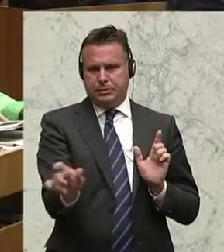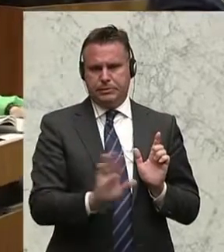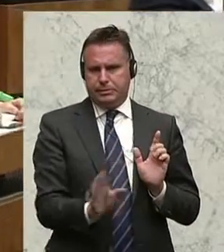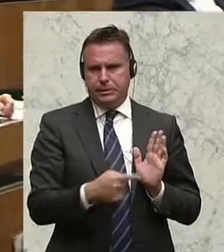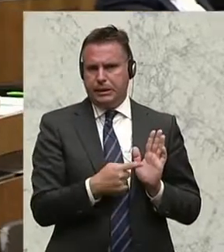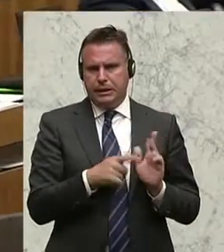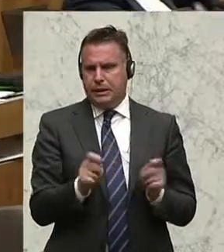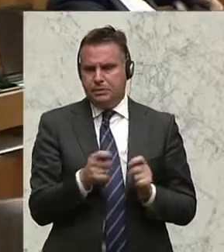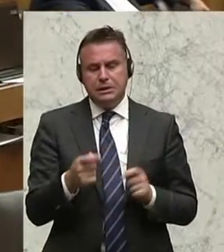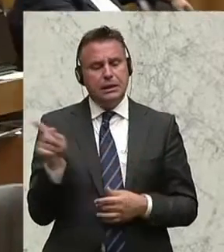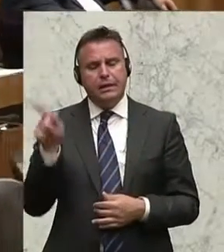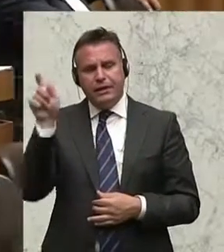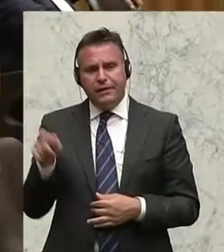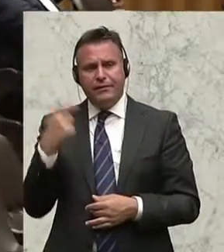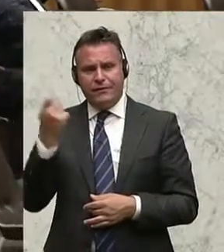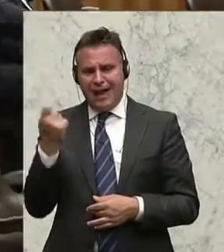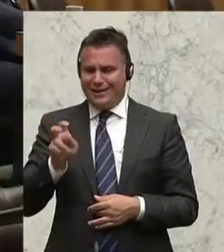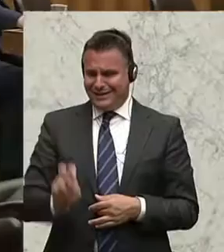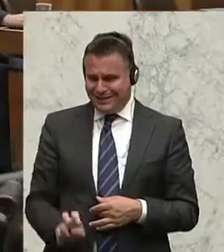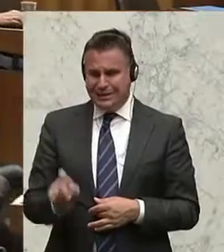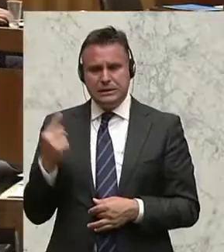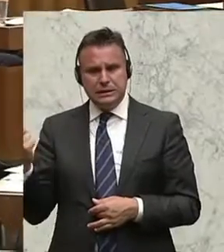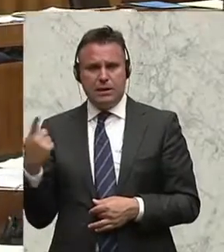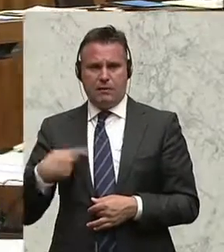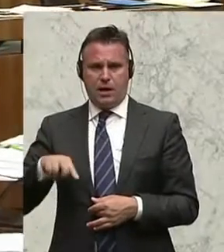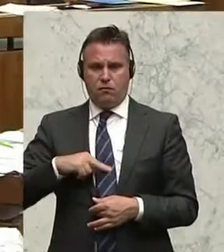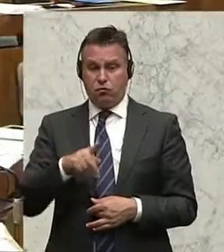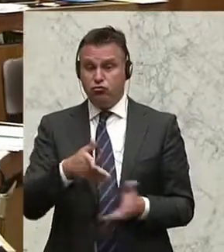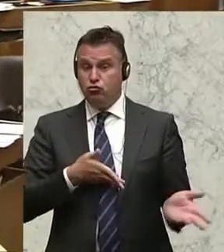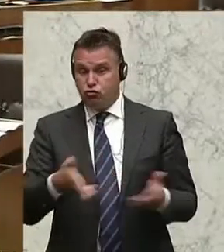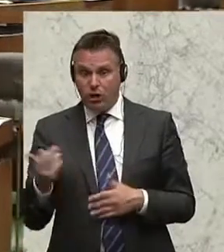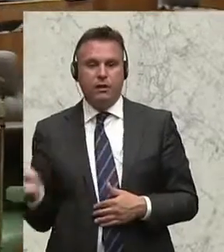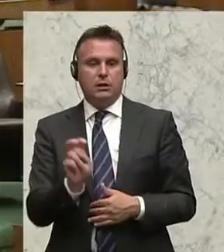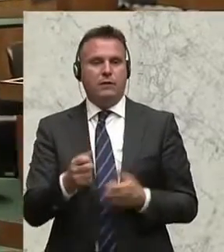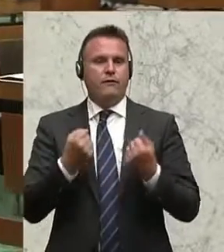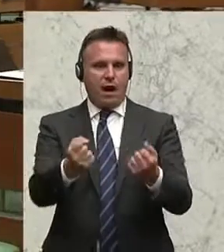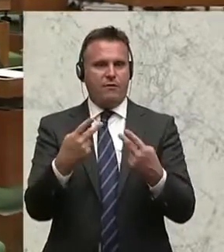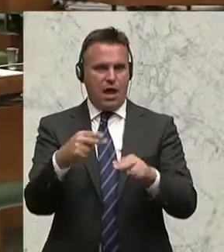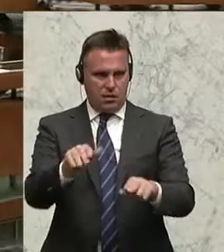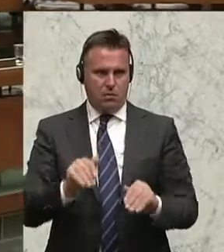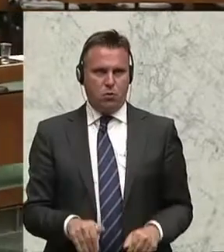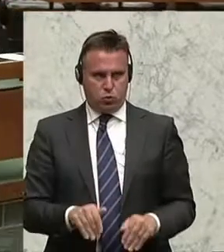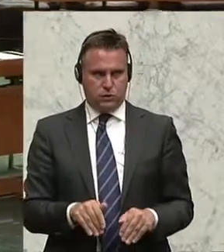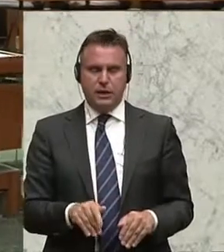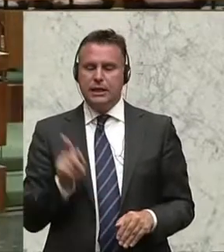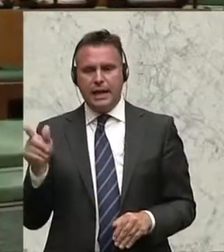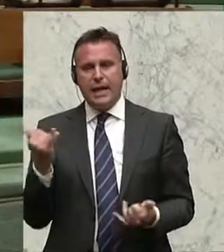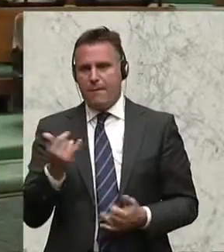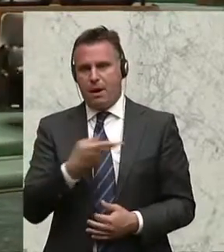geben. Es ist immer der Fahrer im Fahrzeug. Der Fahrer ist verantwortlich für das, was geschieht. Der